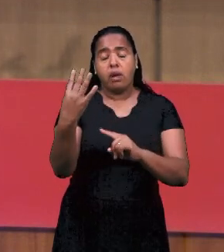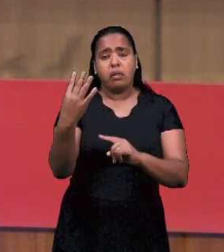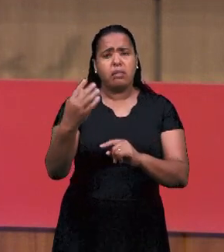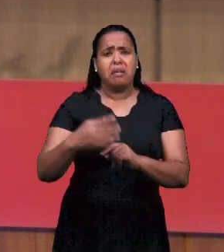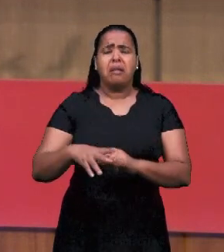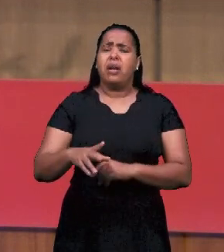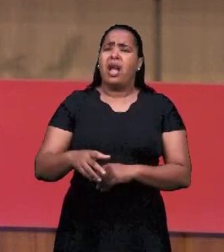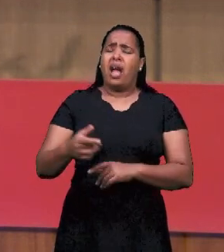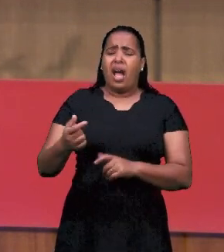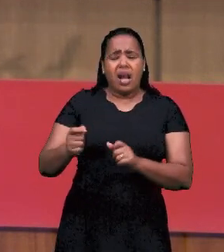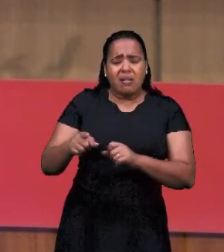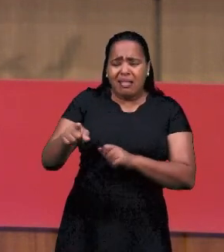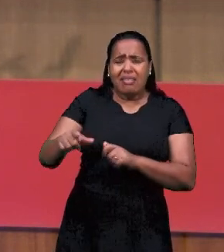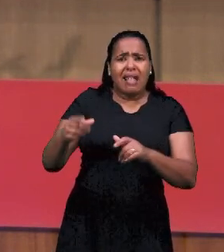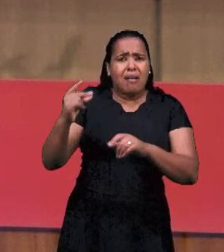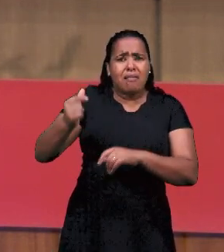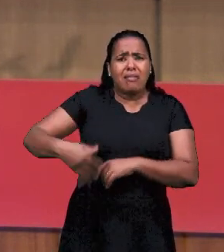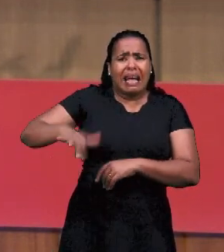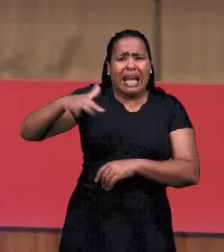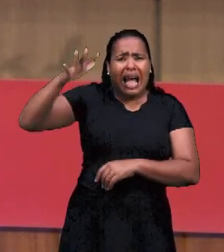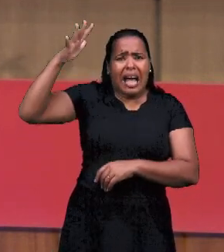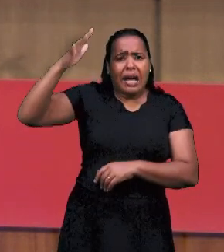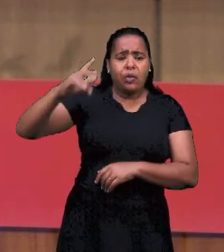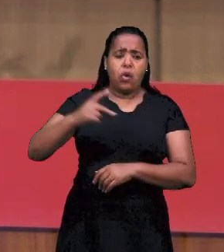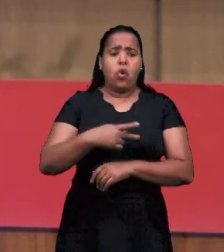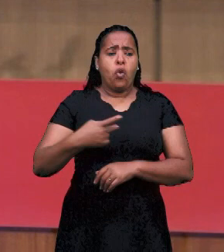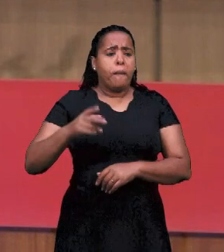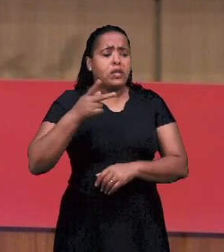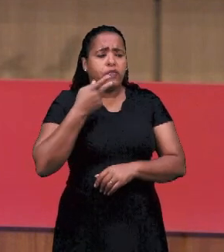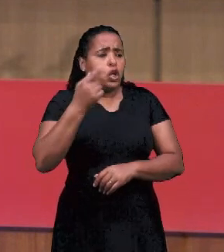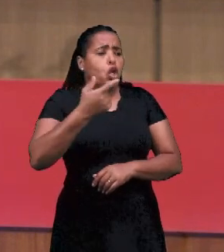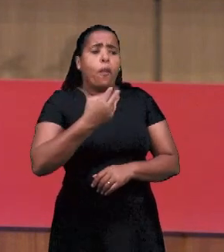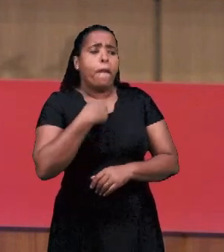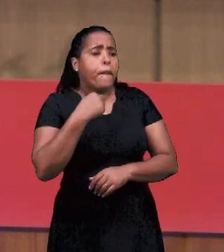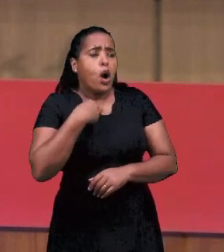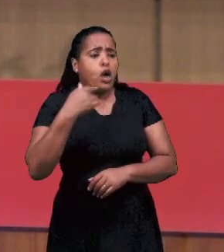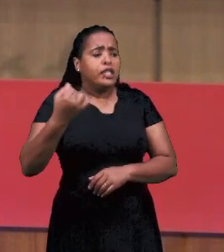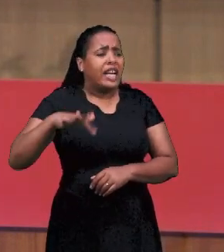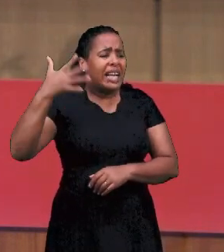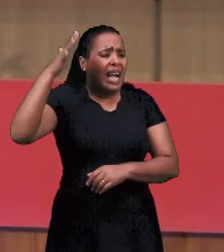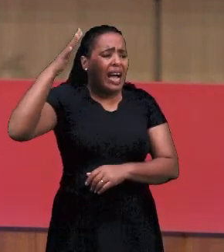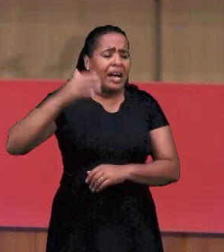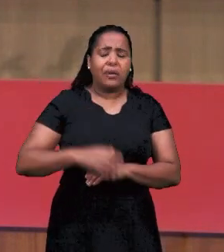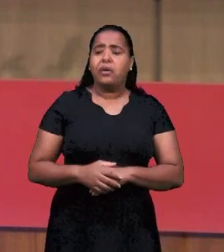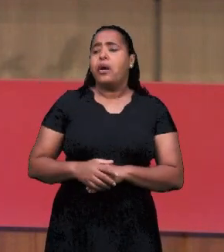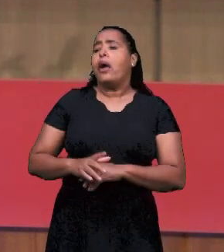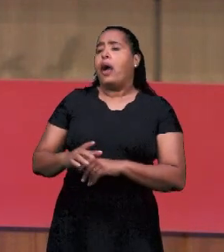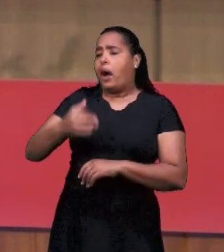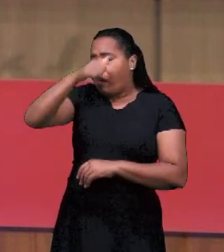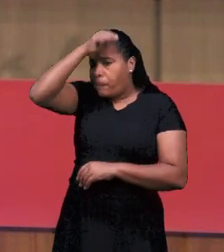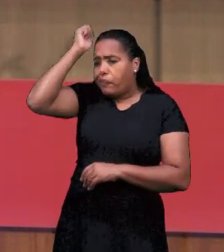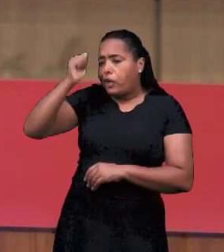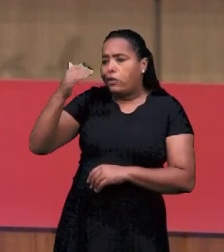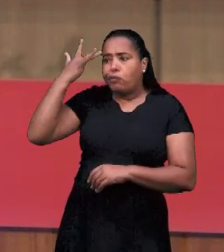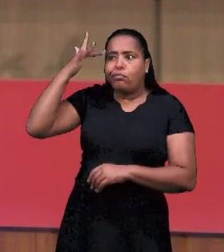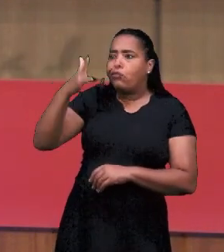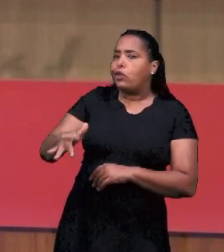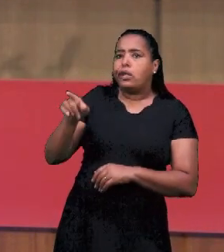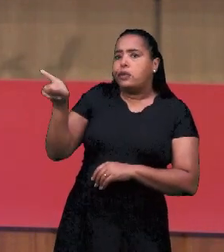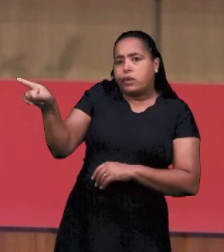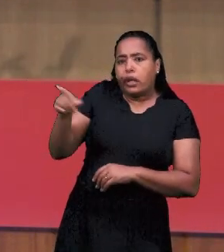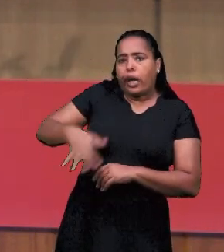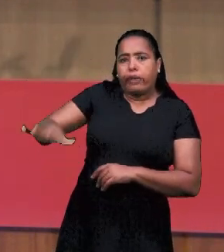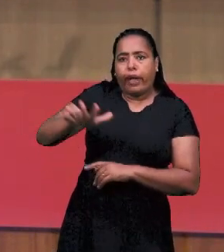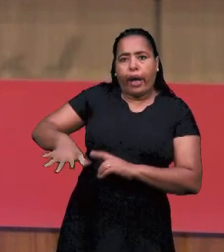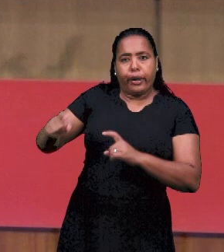Про Дакоста 4. Мы не могли купить участок, пастор Жидалтий сказал. Он очень дорогой.